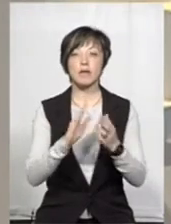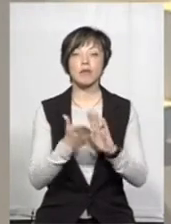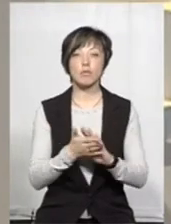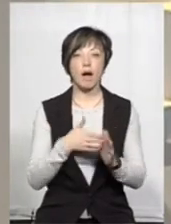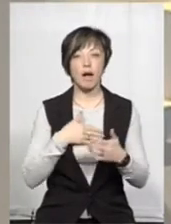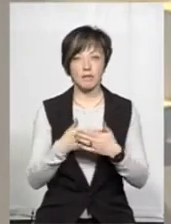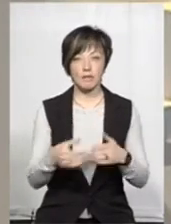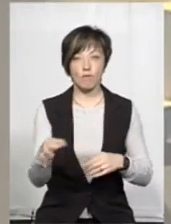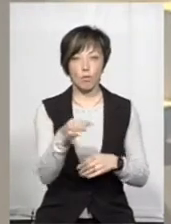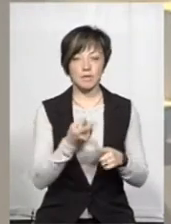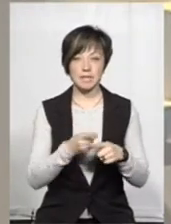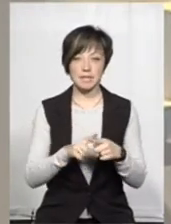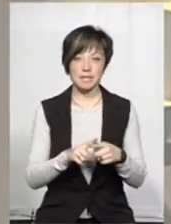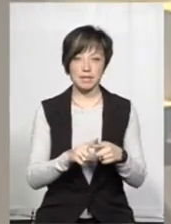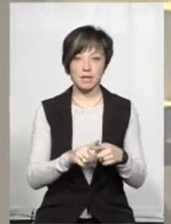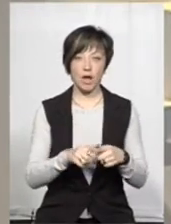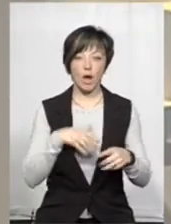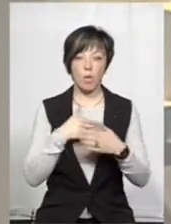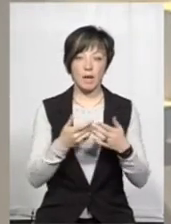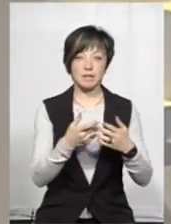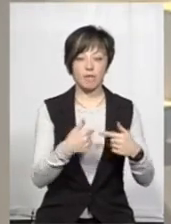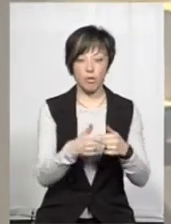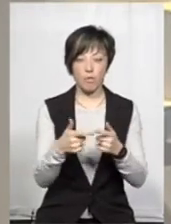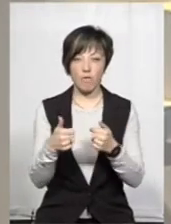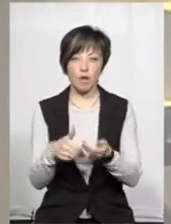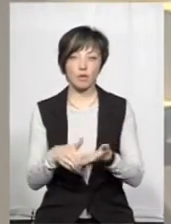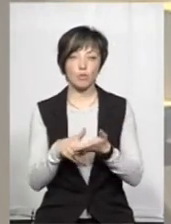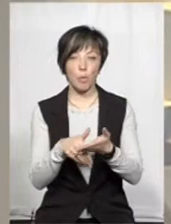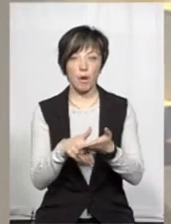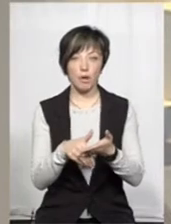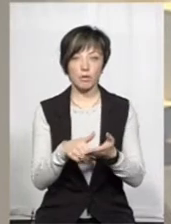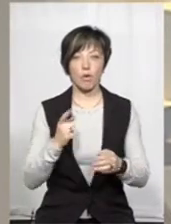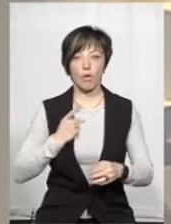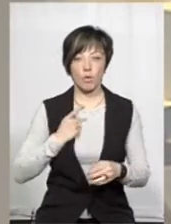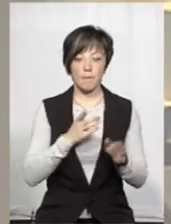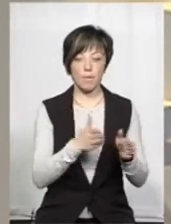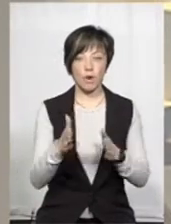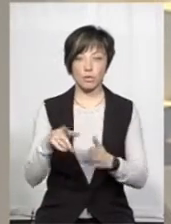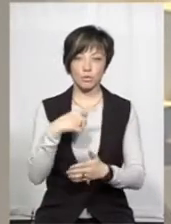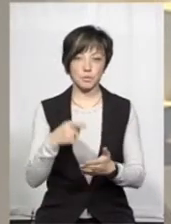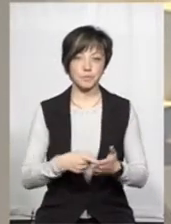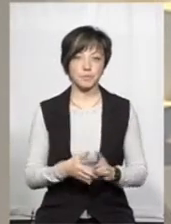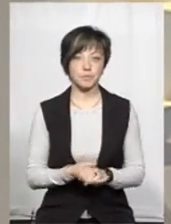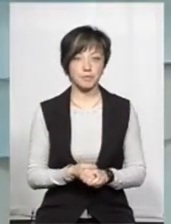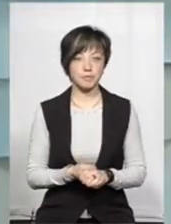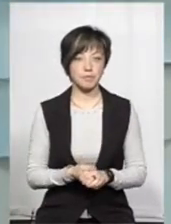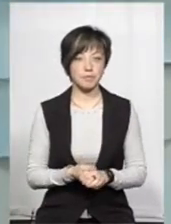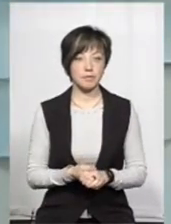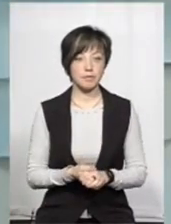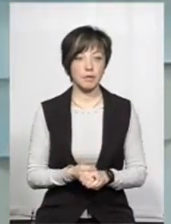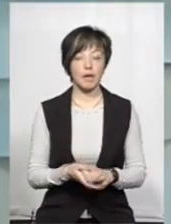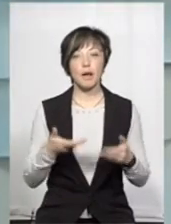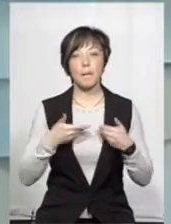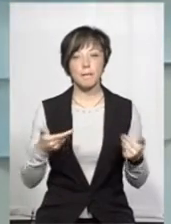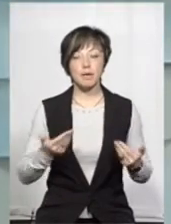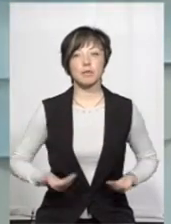наскільки активні в області оці громадські формування, які допомагають в охороні правопорядку? Ми